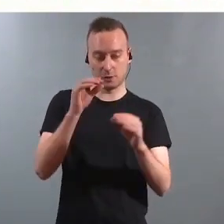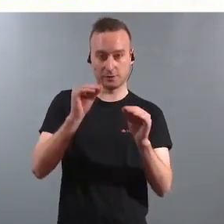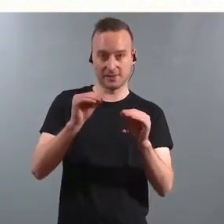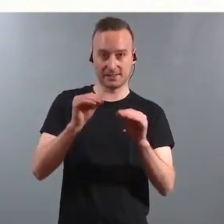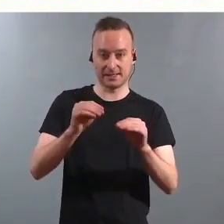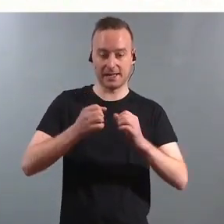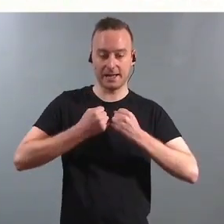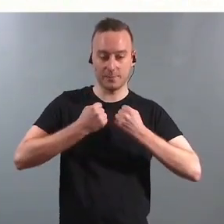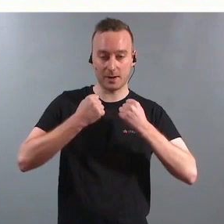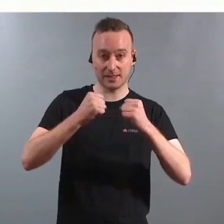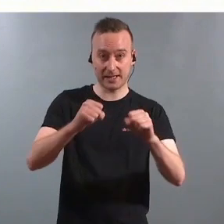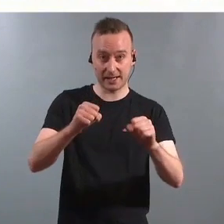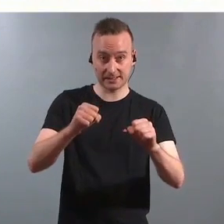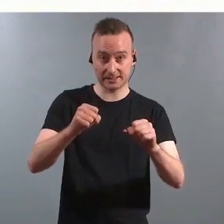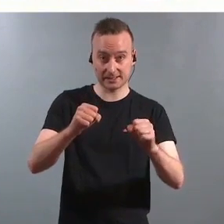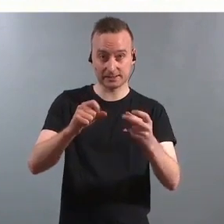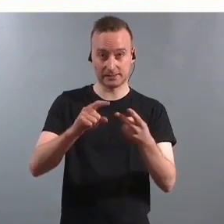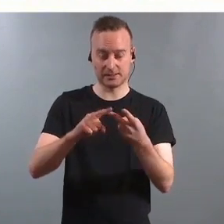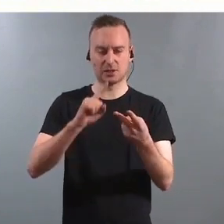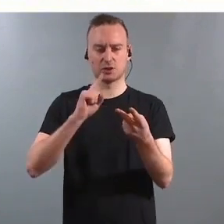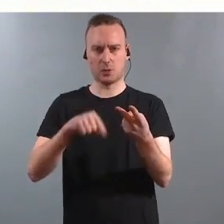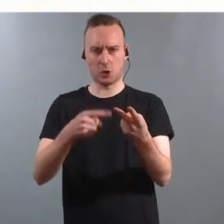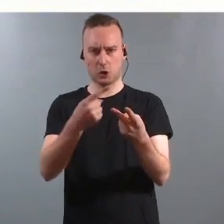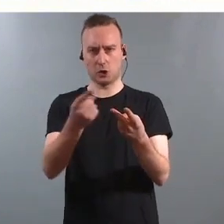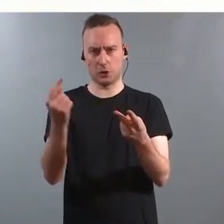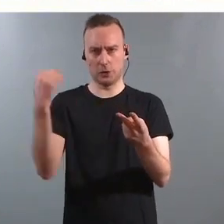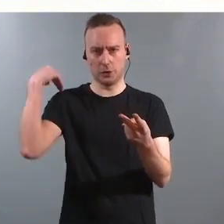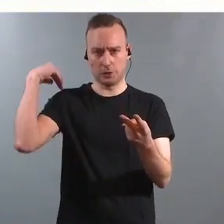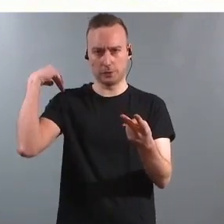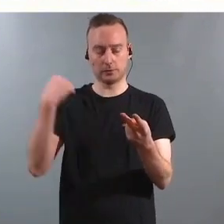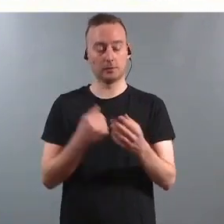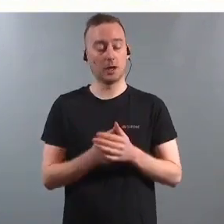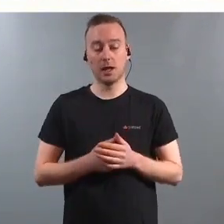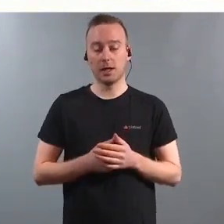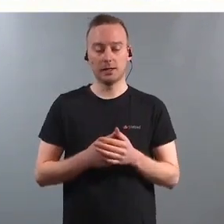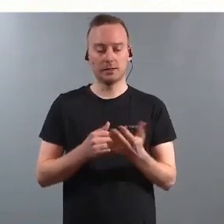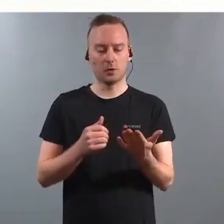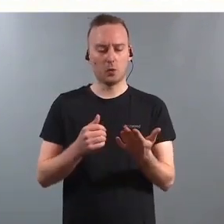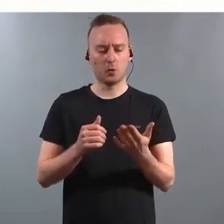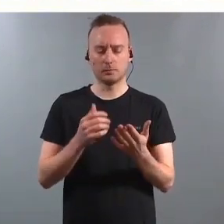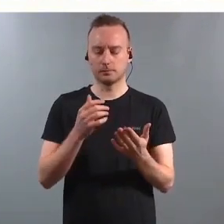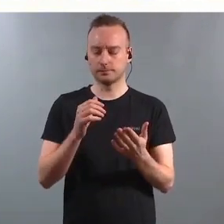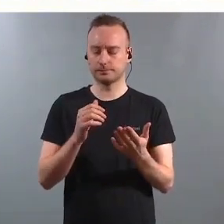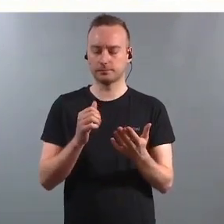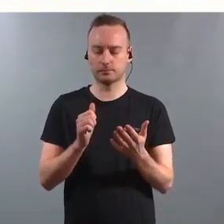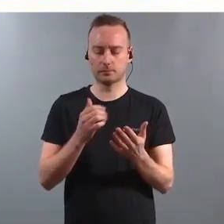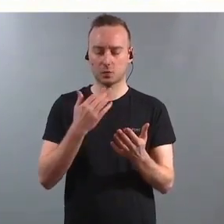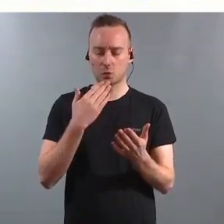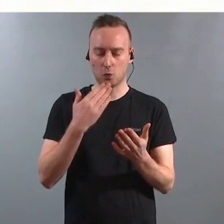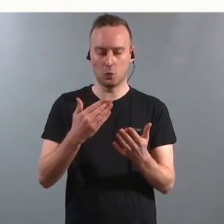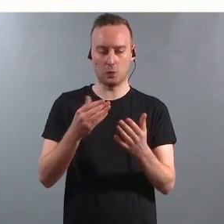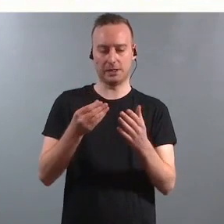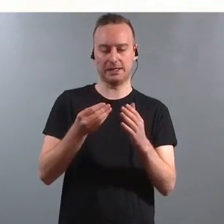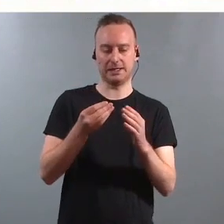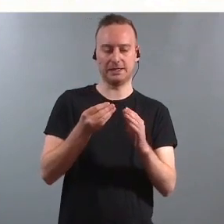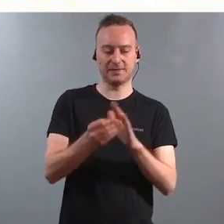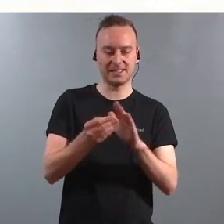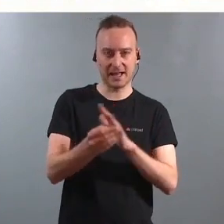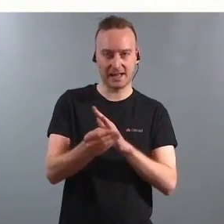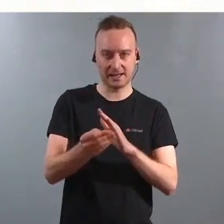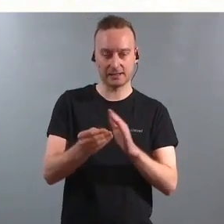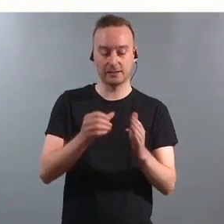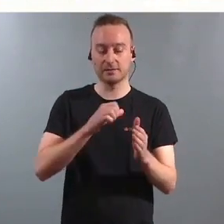implementeres? Dette er noen av den beste investeringen dere kan gjøre i deres kommune for at dere skal skape borgere